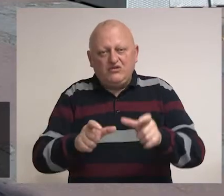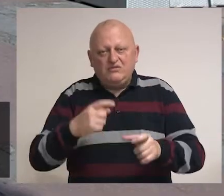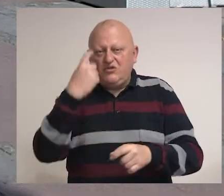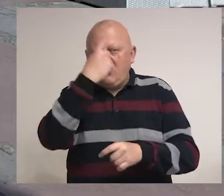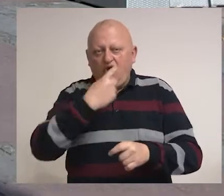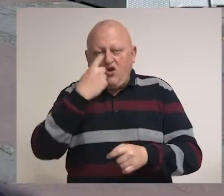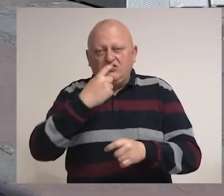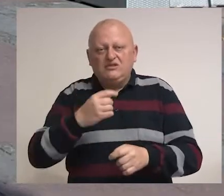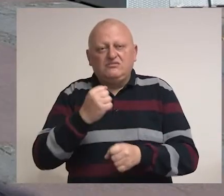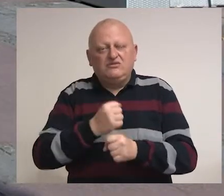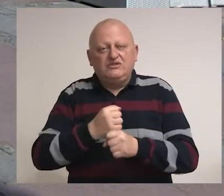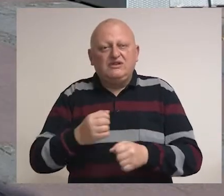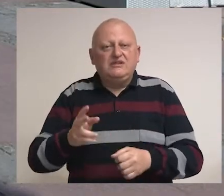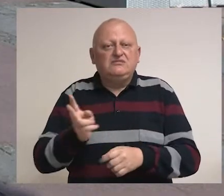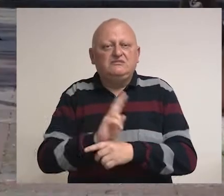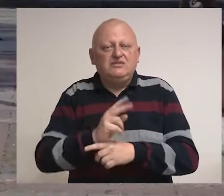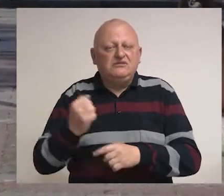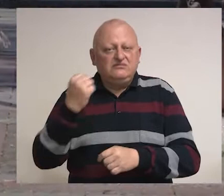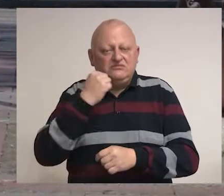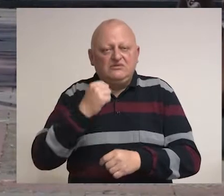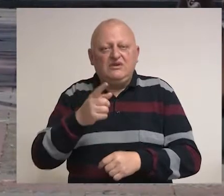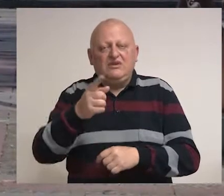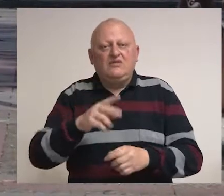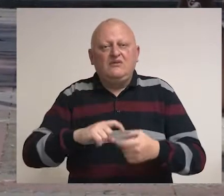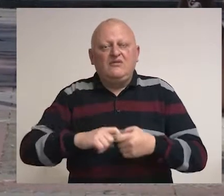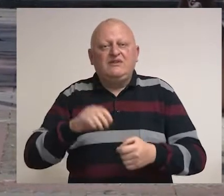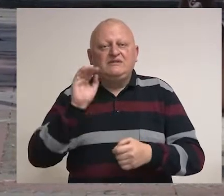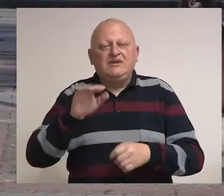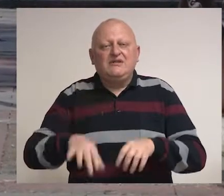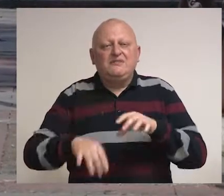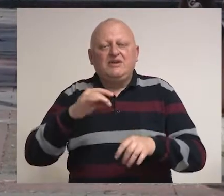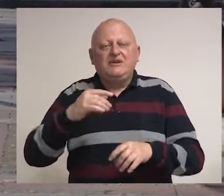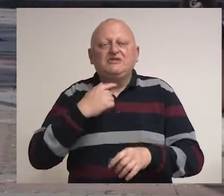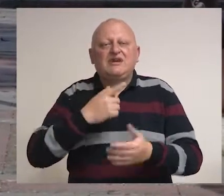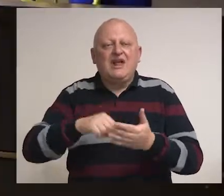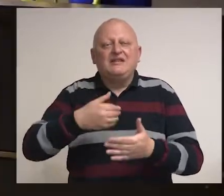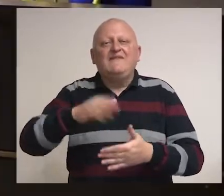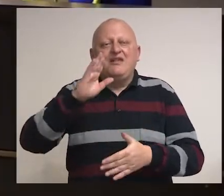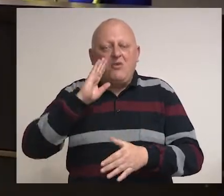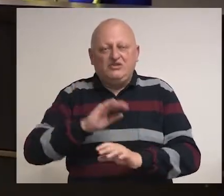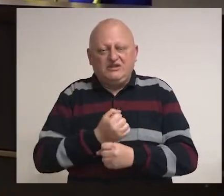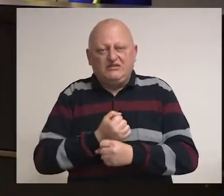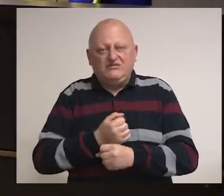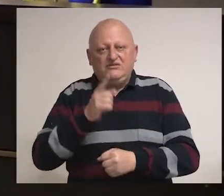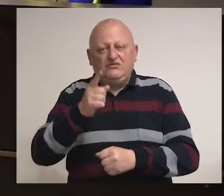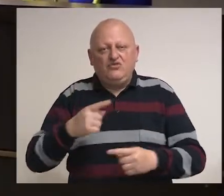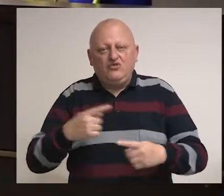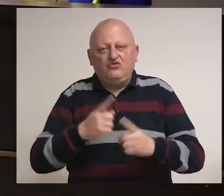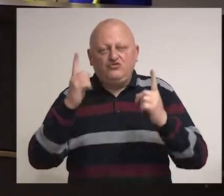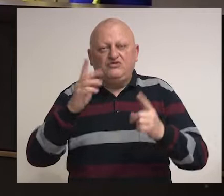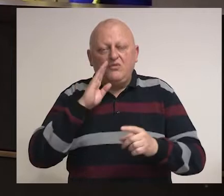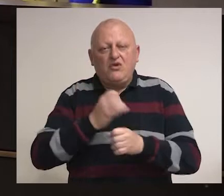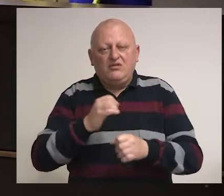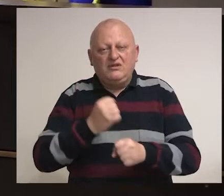osumnječenih za počinjena krivična dijela, a u vezi sa prijavama birača za glasanje izvan BiH, dok je tužilaštvo